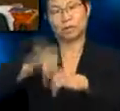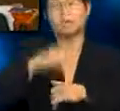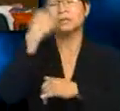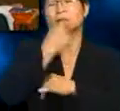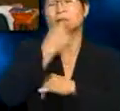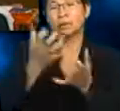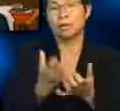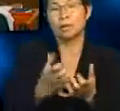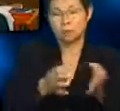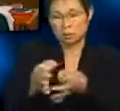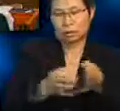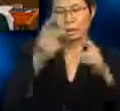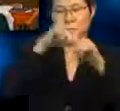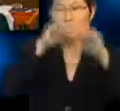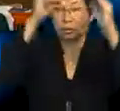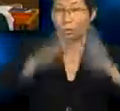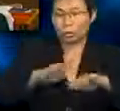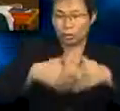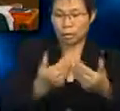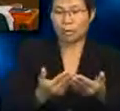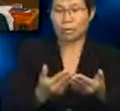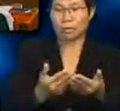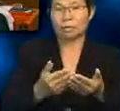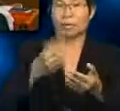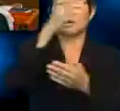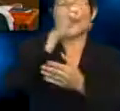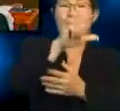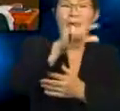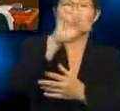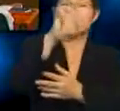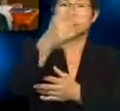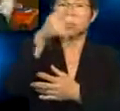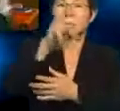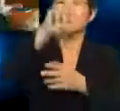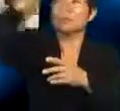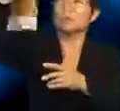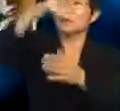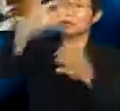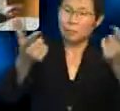yang nak menerangkan kepada cikgu bagaimana gerhana matahari berlaku?